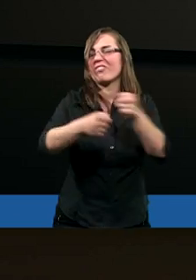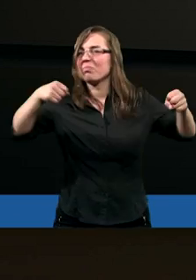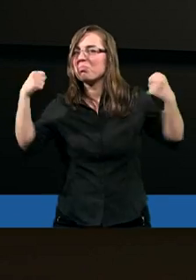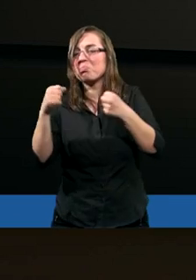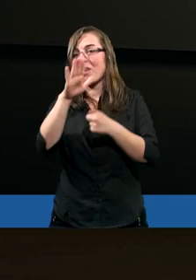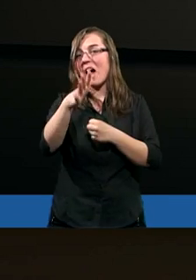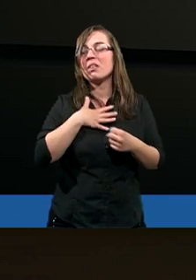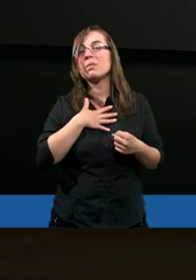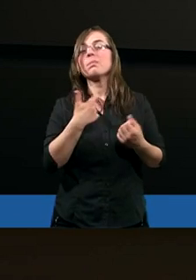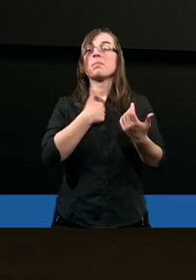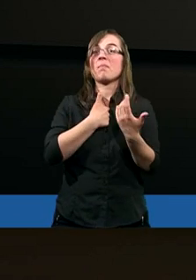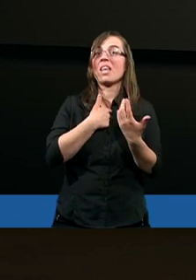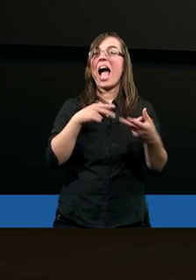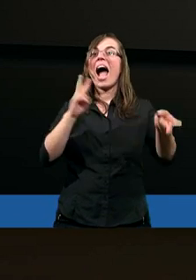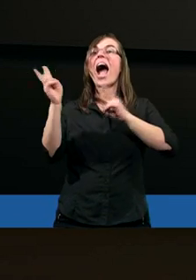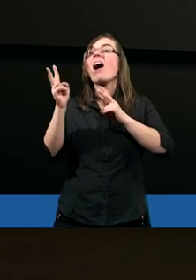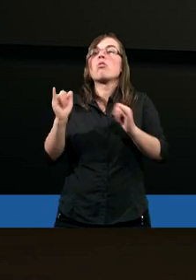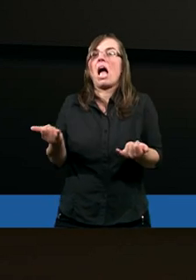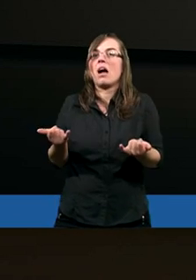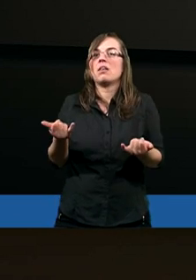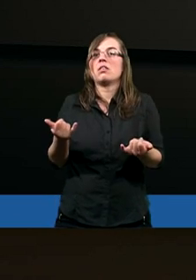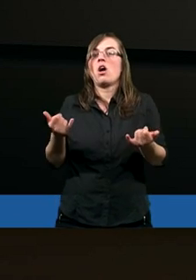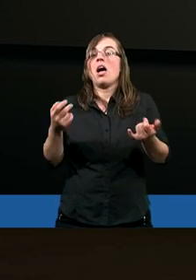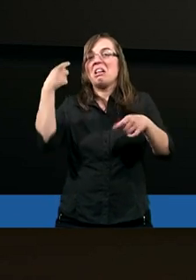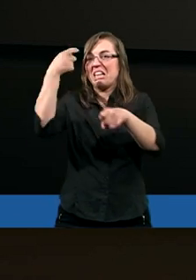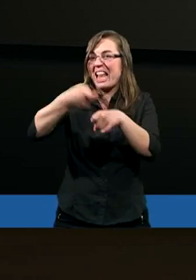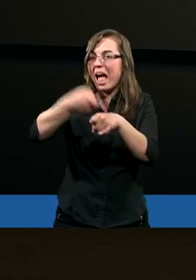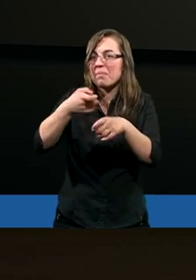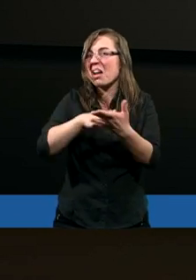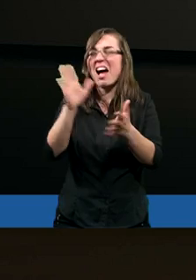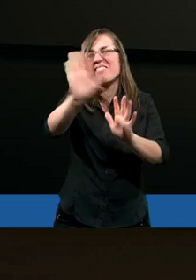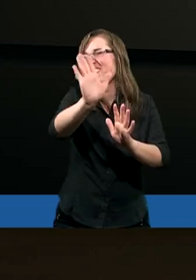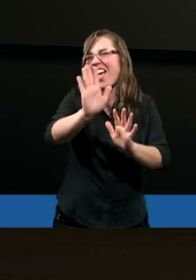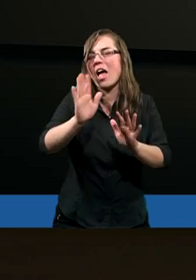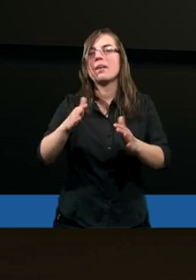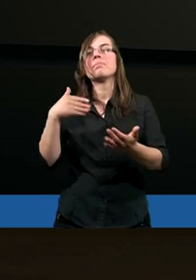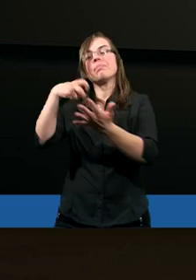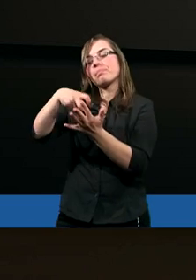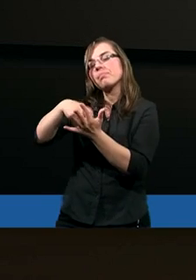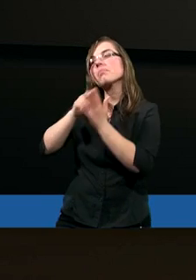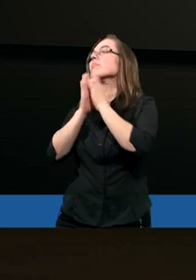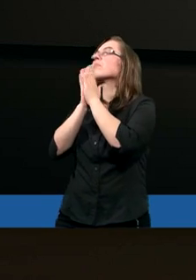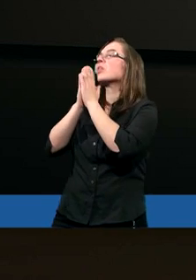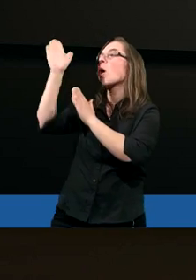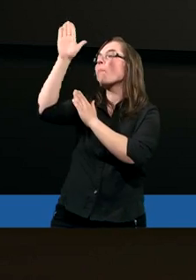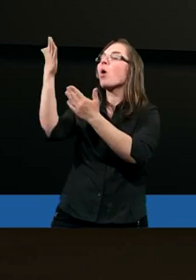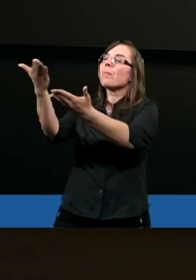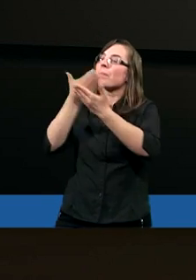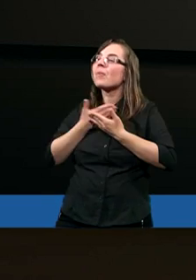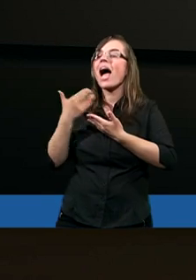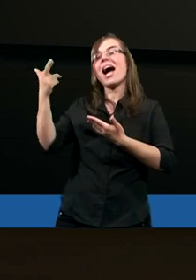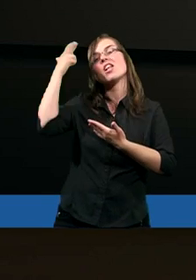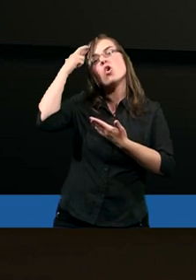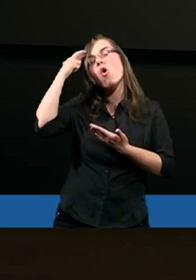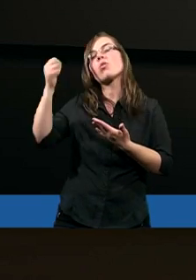a ty zamiast reagować z zemstą, padasz na kolana i prosisz Boga, żeby dał ci zrozumienie,